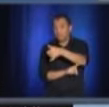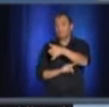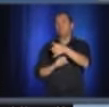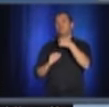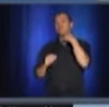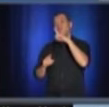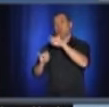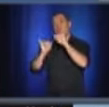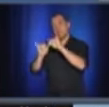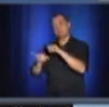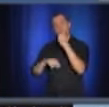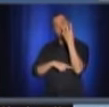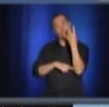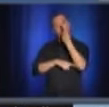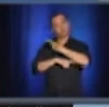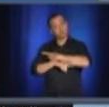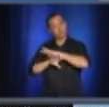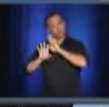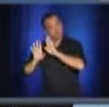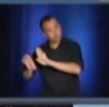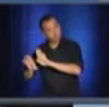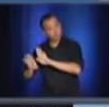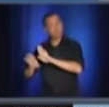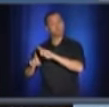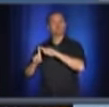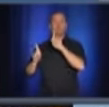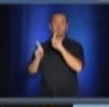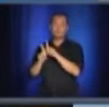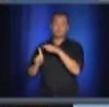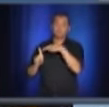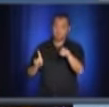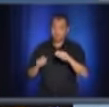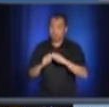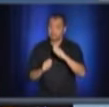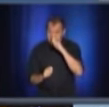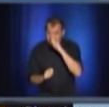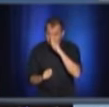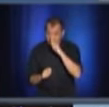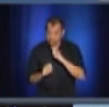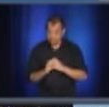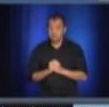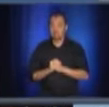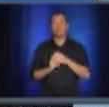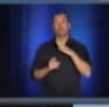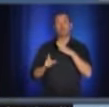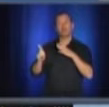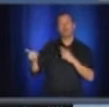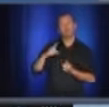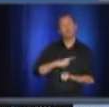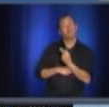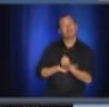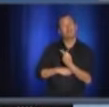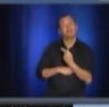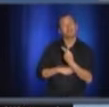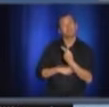qui savaient qu'ils étaient en investigation, ou même des gens avec des symptômes qui sont allés à d'autres fêtes, pas trop malades, en se disant, c'est pas grave, mais